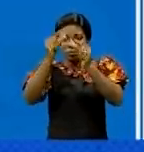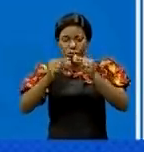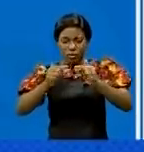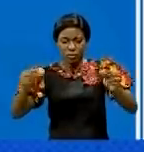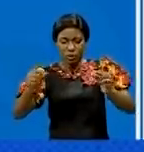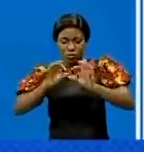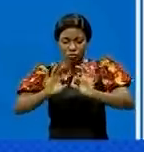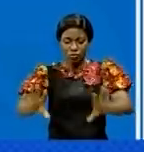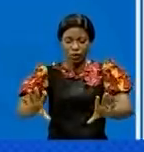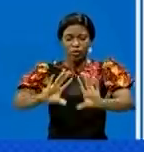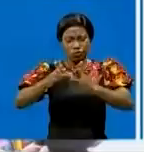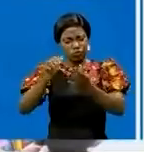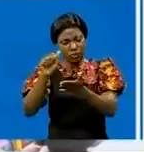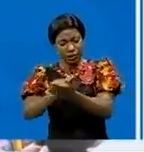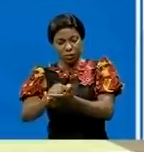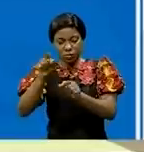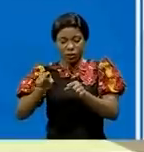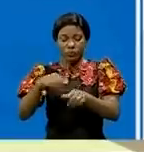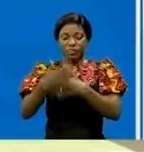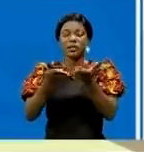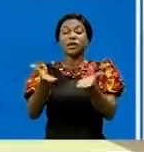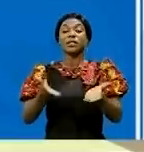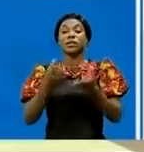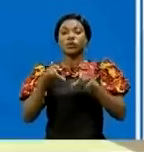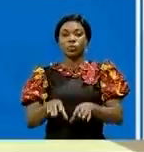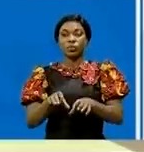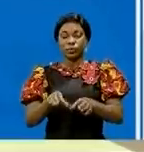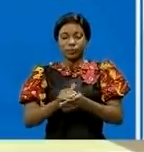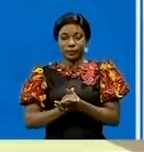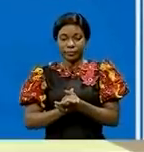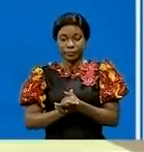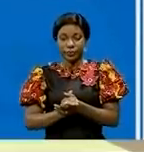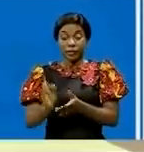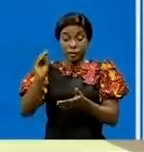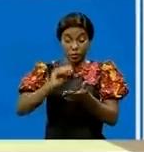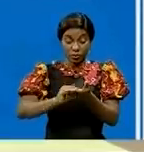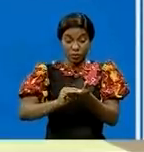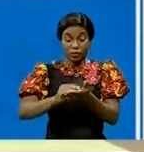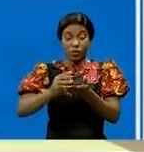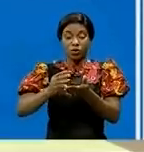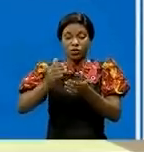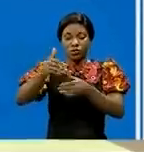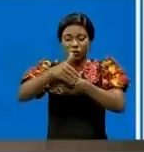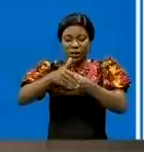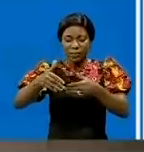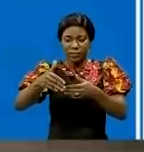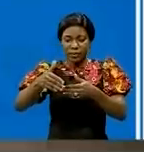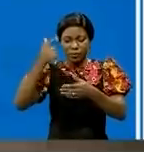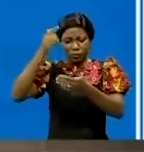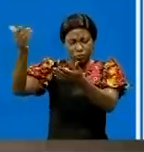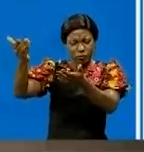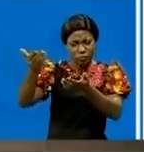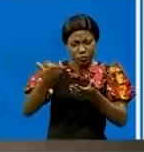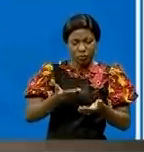de l'huile de palme principalement. L'imitation des quotas d'importation de produits similaires à ceux